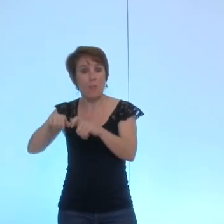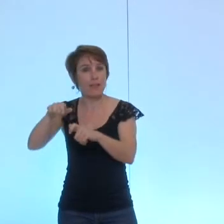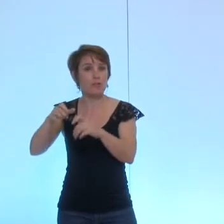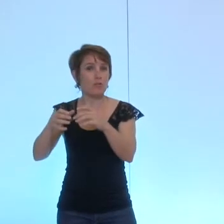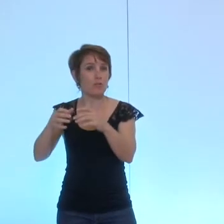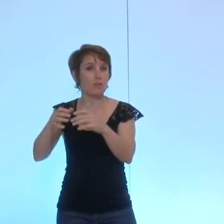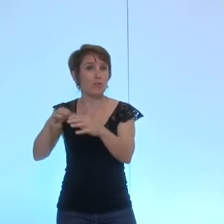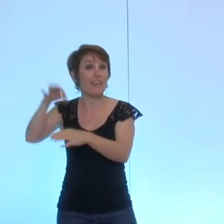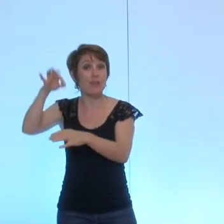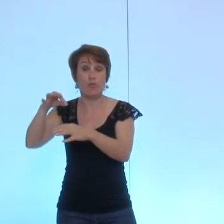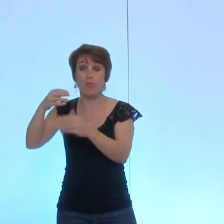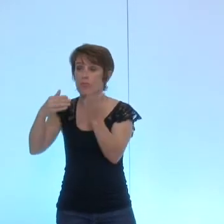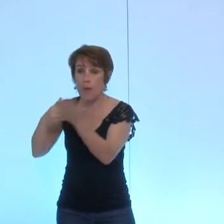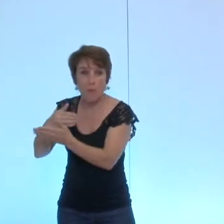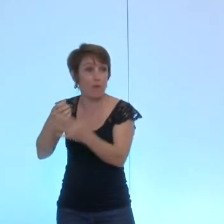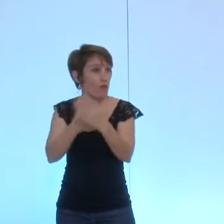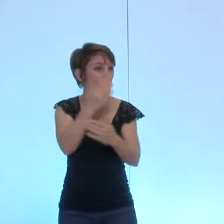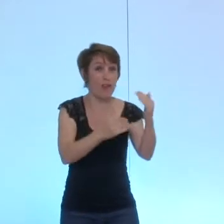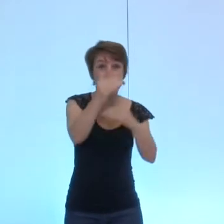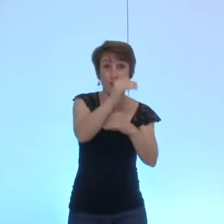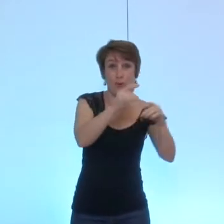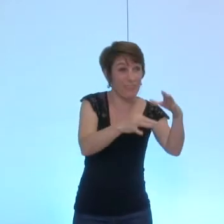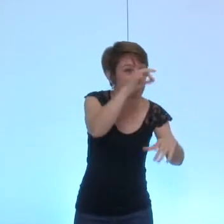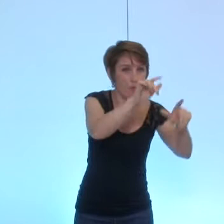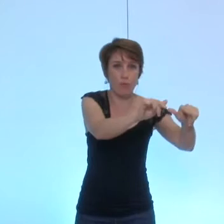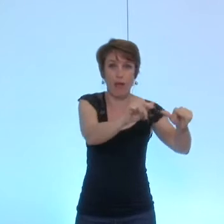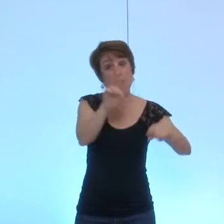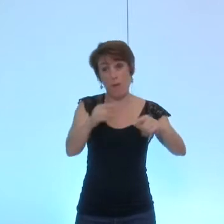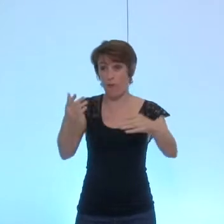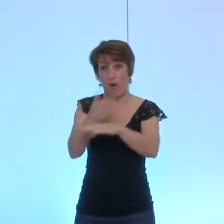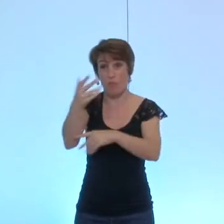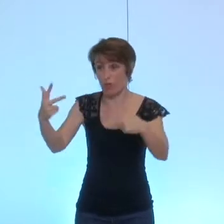je crois qu'il faut aussi rappeler d'où tout cela est venu